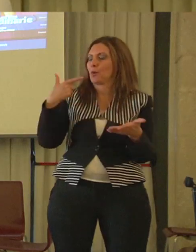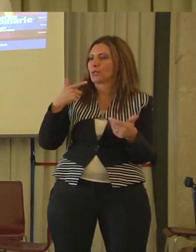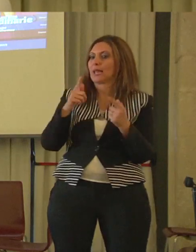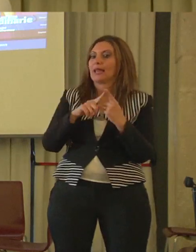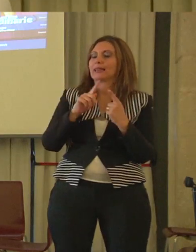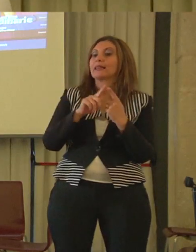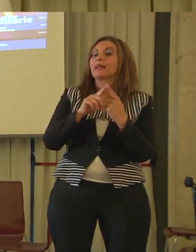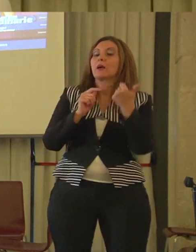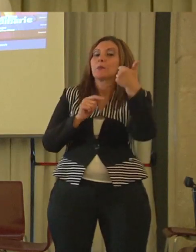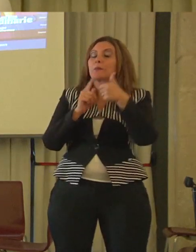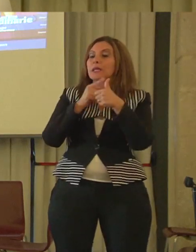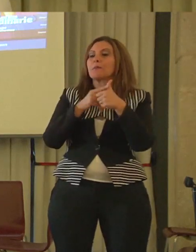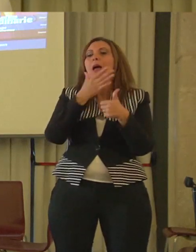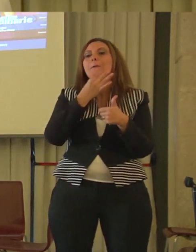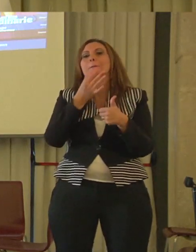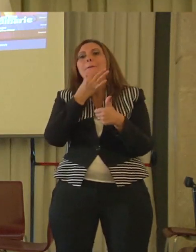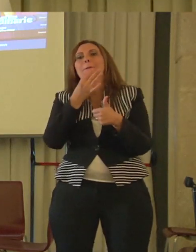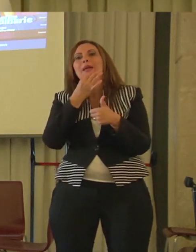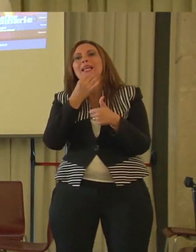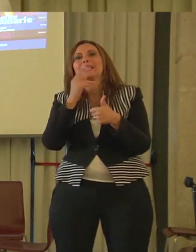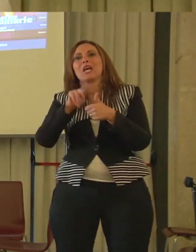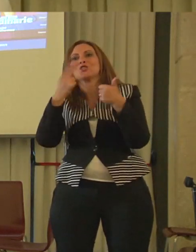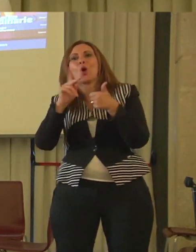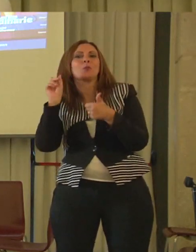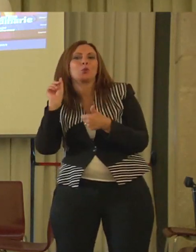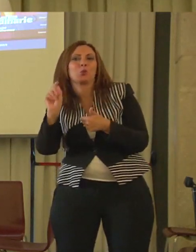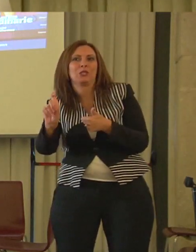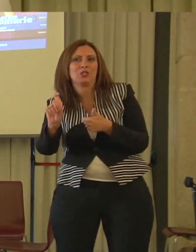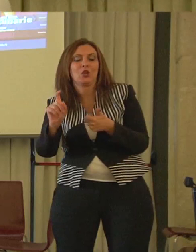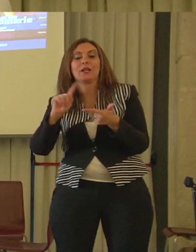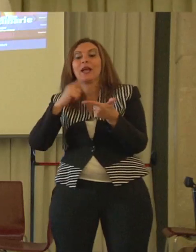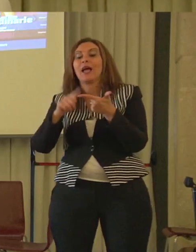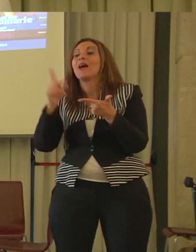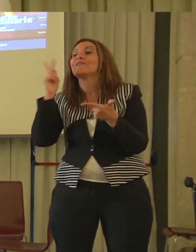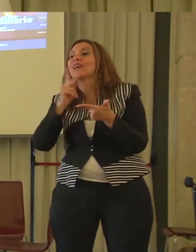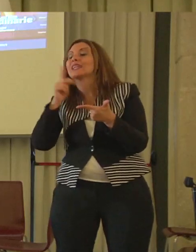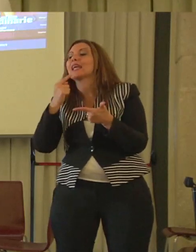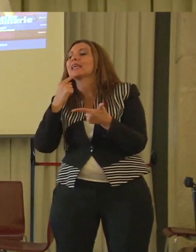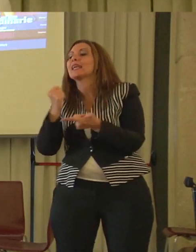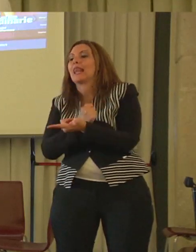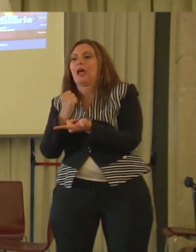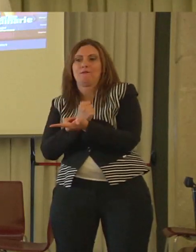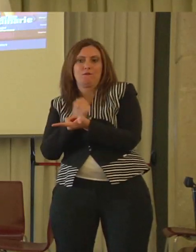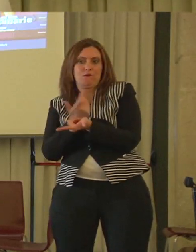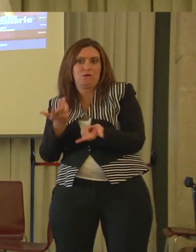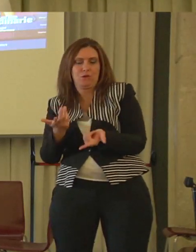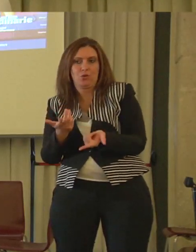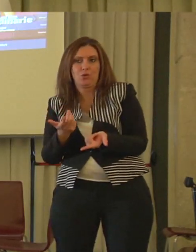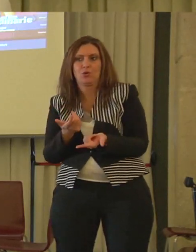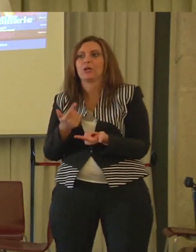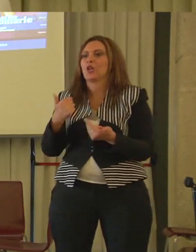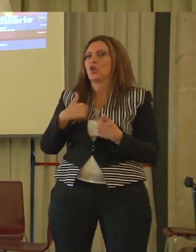bellezza la scopriamo tutti i giorni nel cuore delle persone che amiamo. La verità solo nelle mani di chi lavora. Ora io vi ringrazio, però